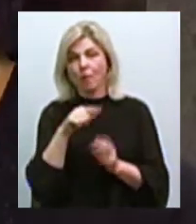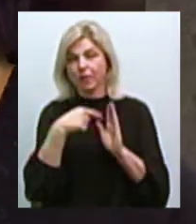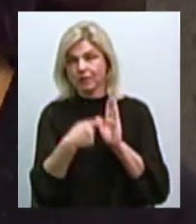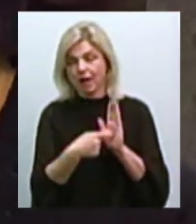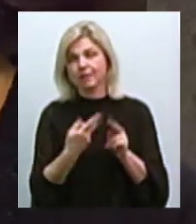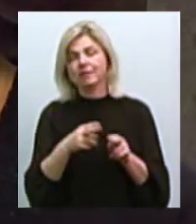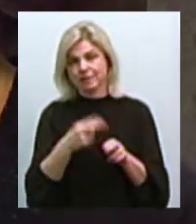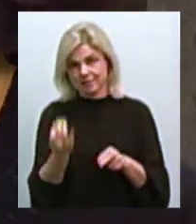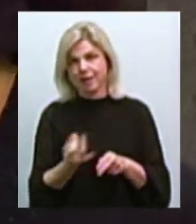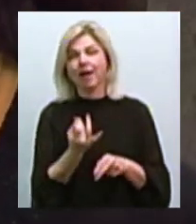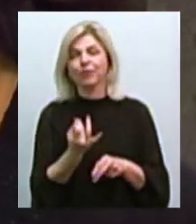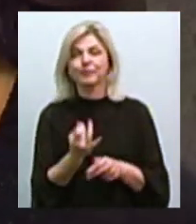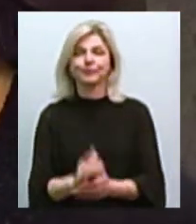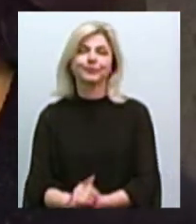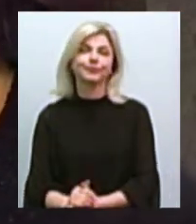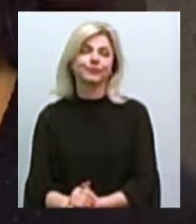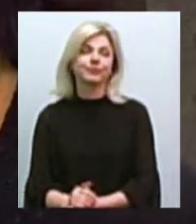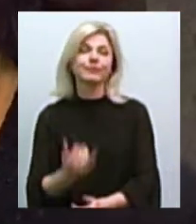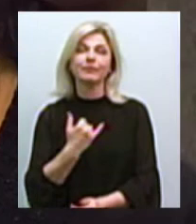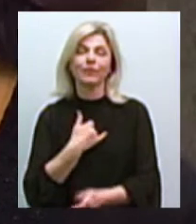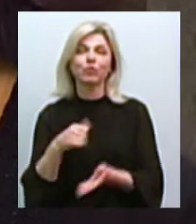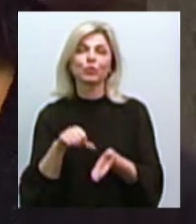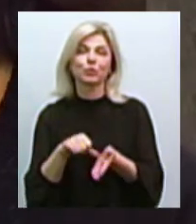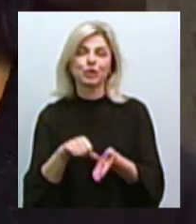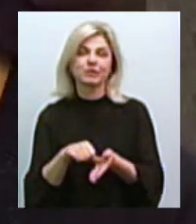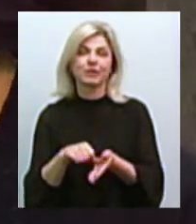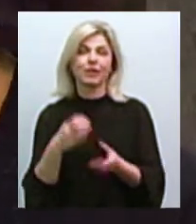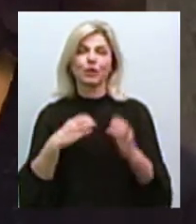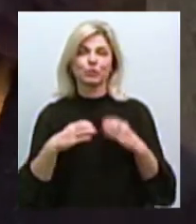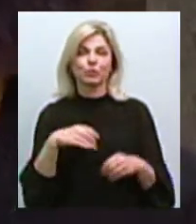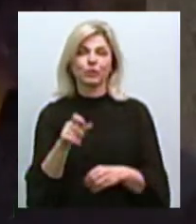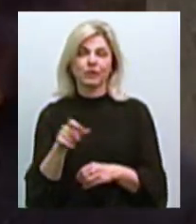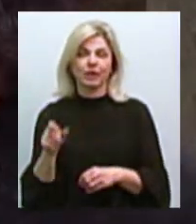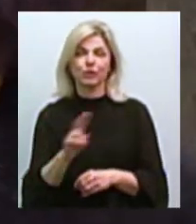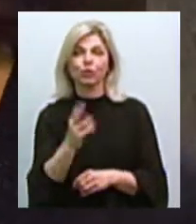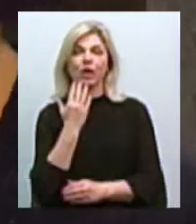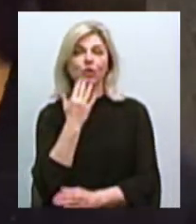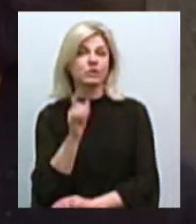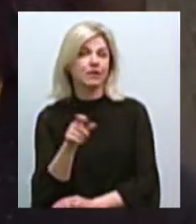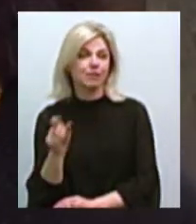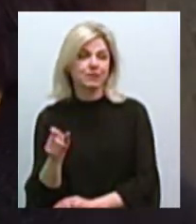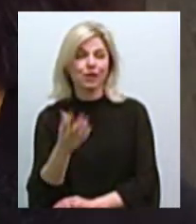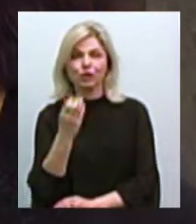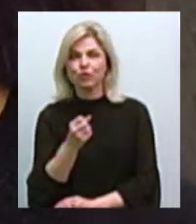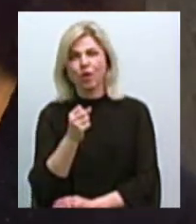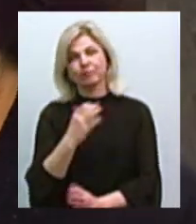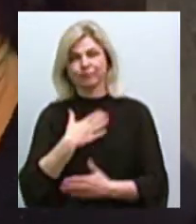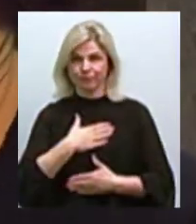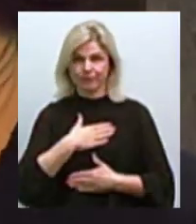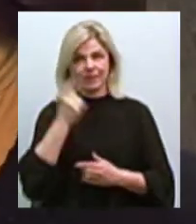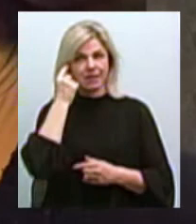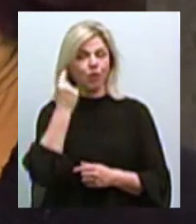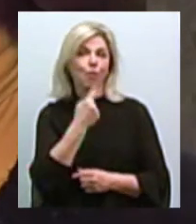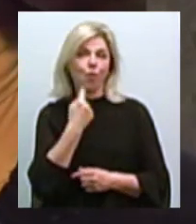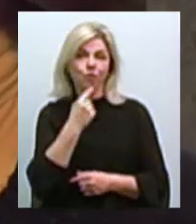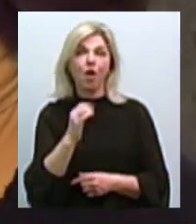Зокрема, у нас брали участь студенти, які іноземці, які ще не дуже гарно володіють мови, але їм це